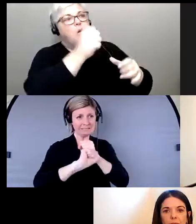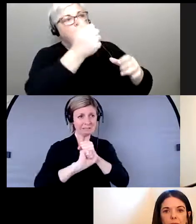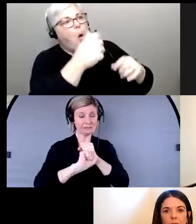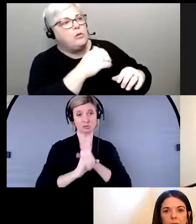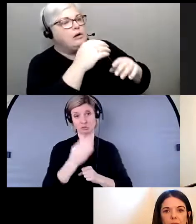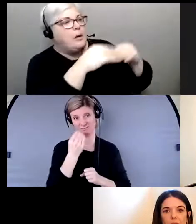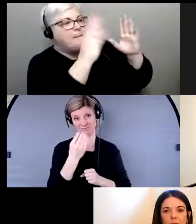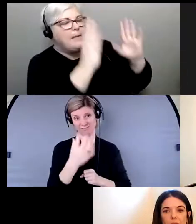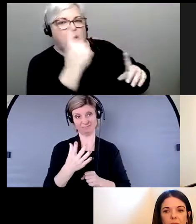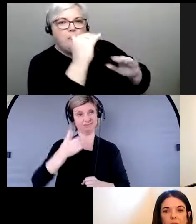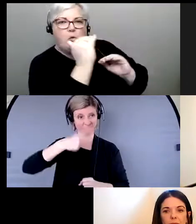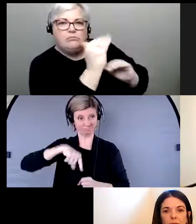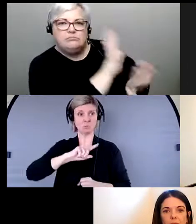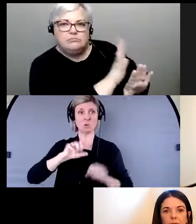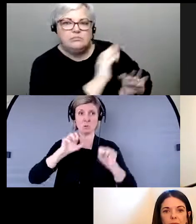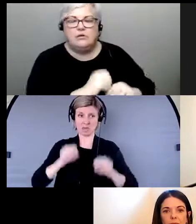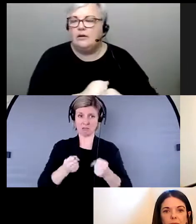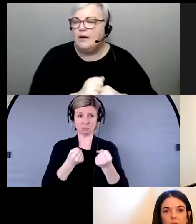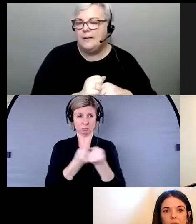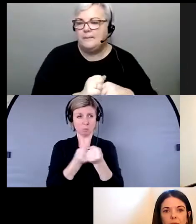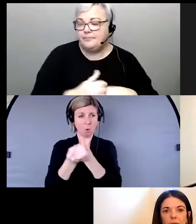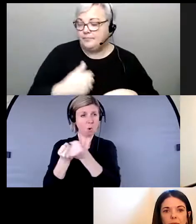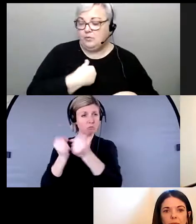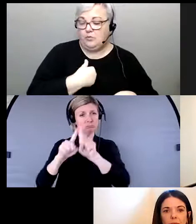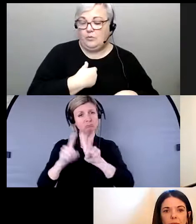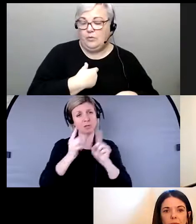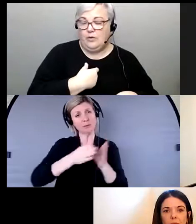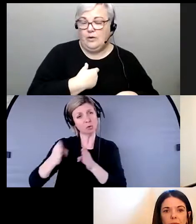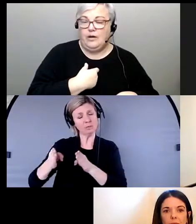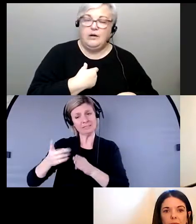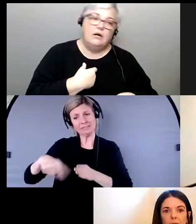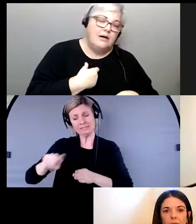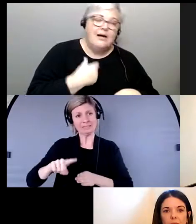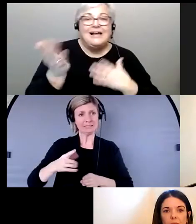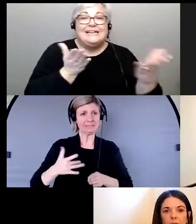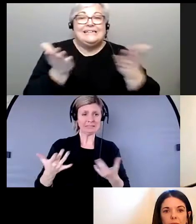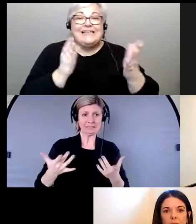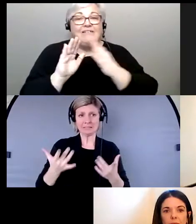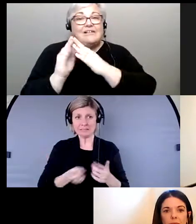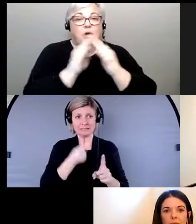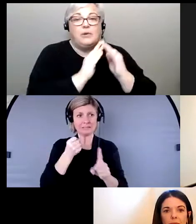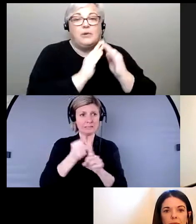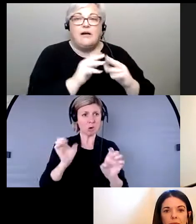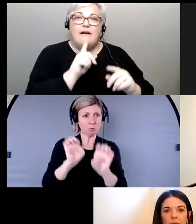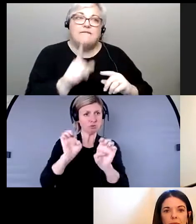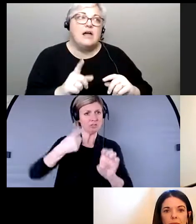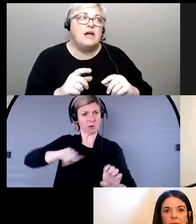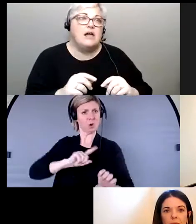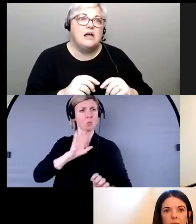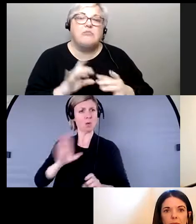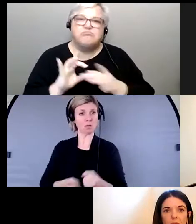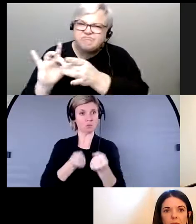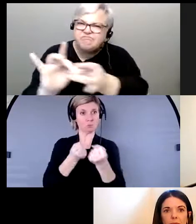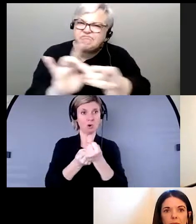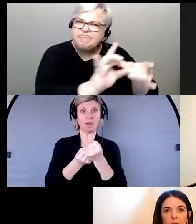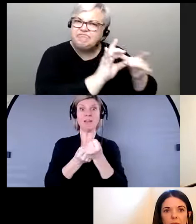individus. Nous sommes en ligne. Les services communautaires ici sont très unis.